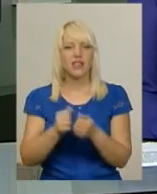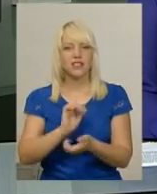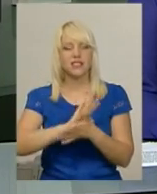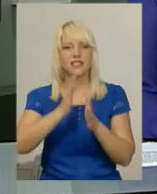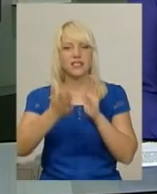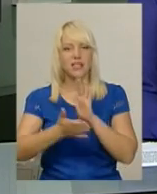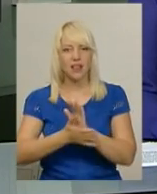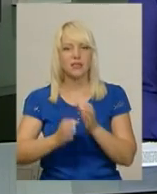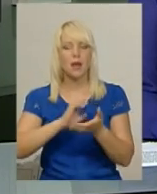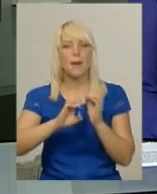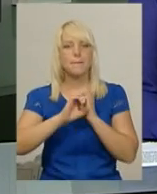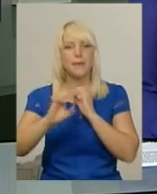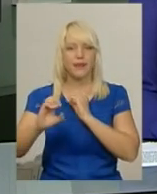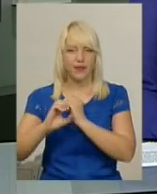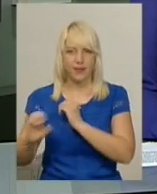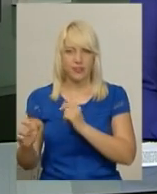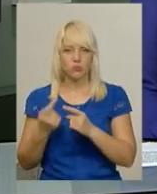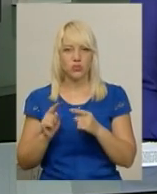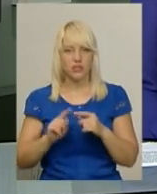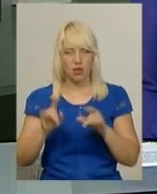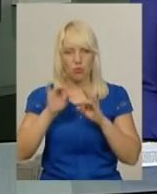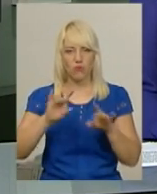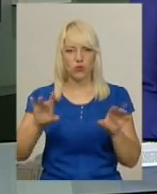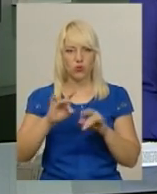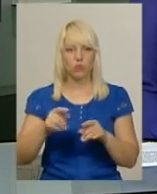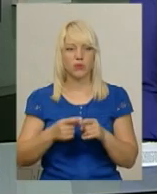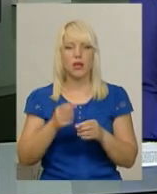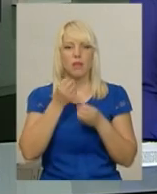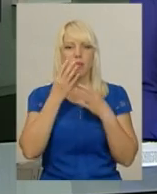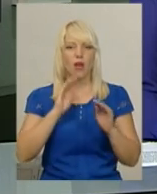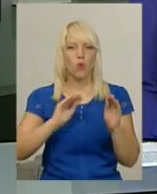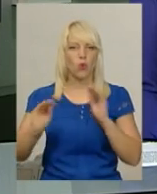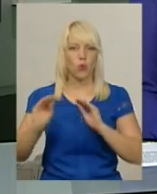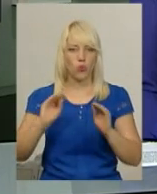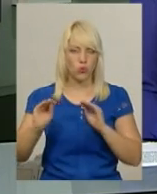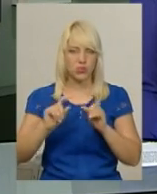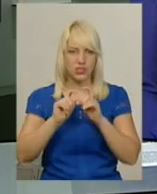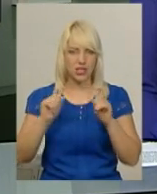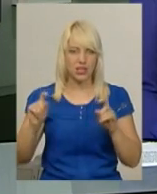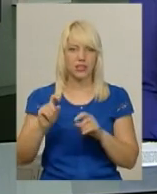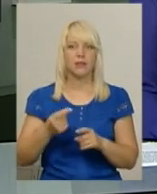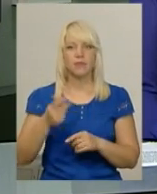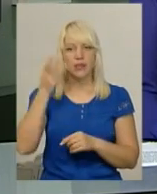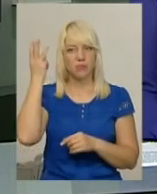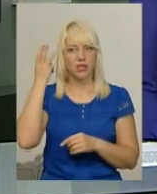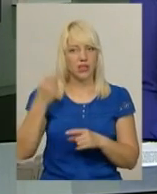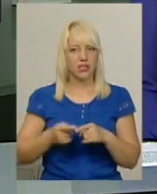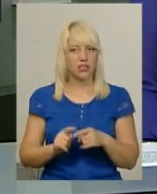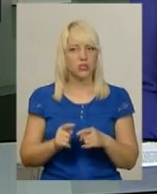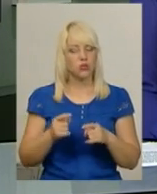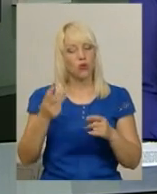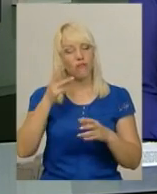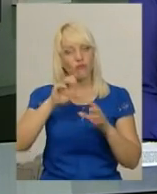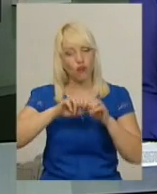повідомила начальник відділу з благоустрою управління житлово-комунального господарства Хмельницької міської ради Тетяна Циб. Нагадаю, фонтани